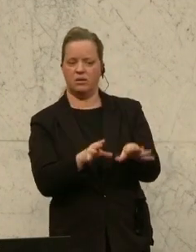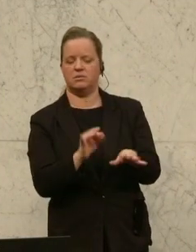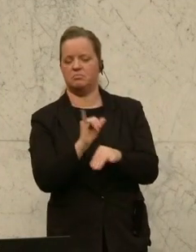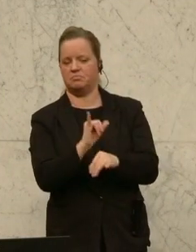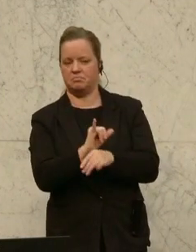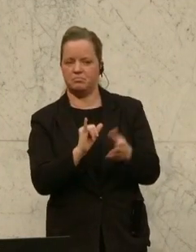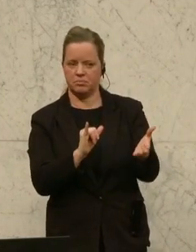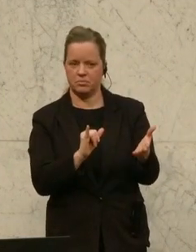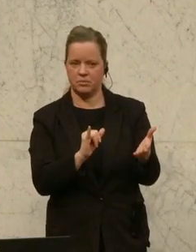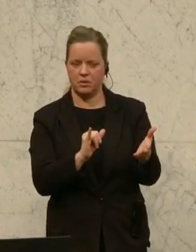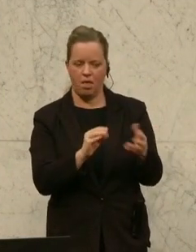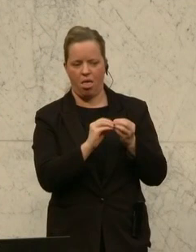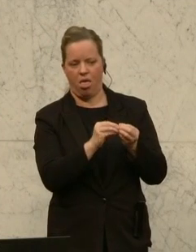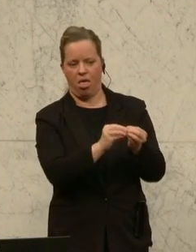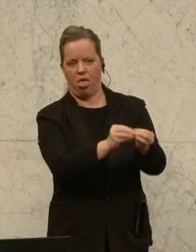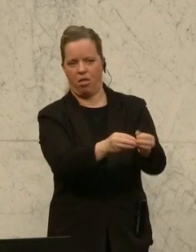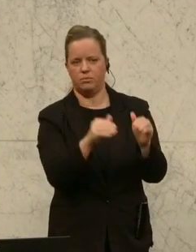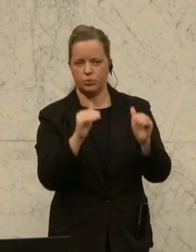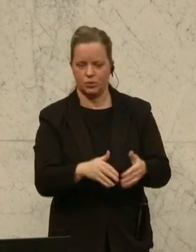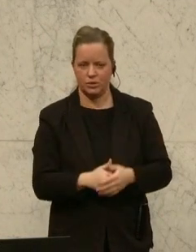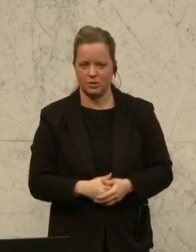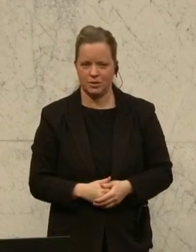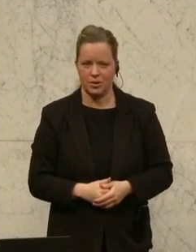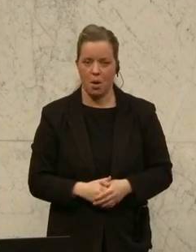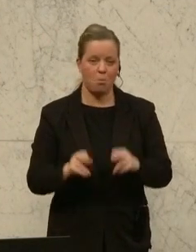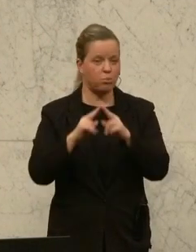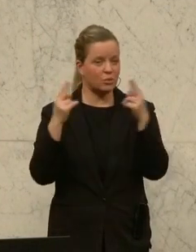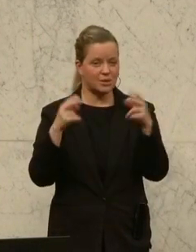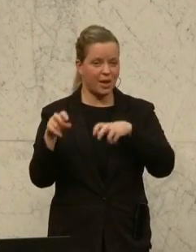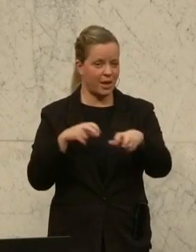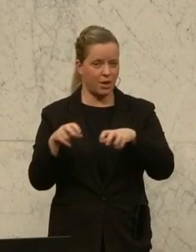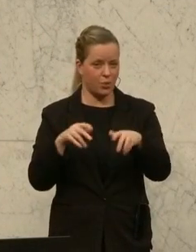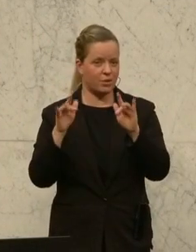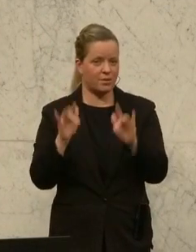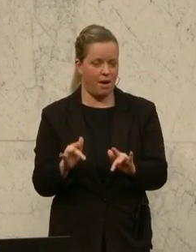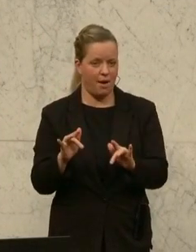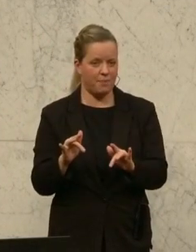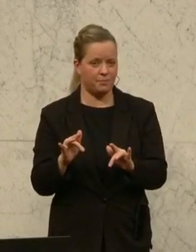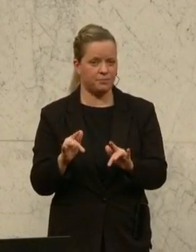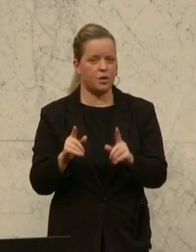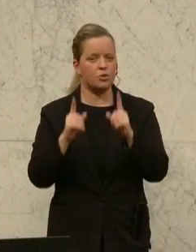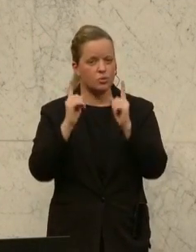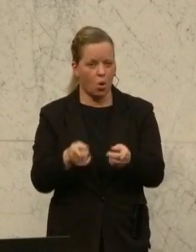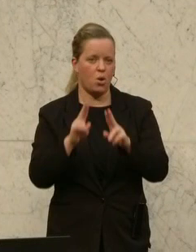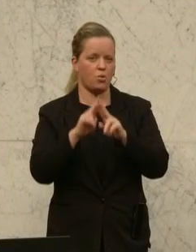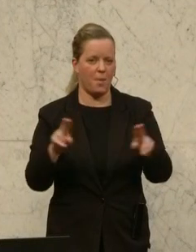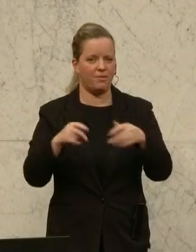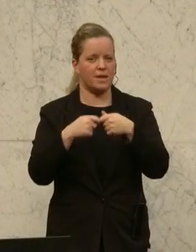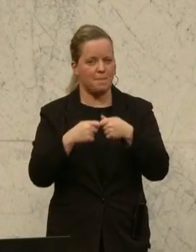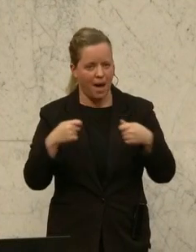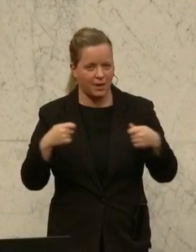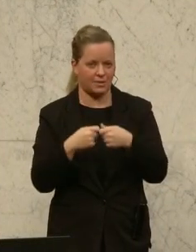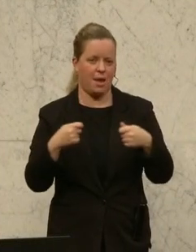darf auch weiter wurschteln. Es gibt eine Bundesregierung, die sollte Maßnahmen zur